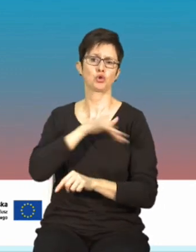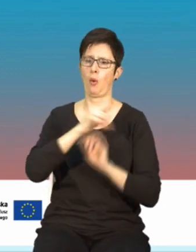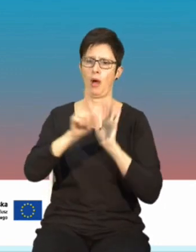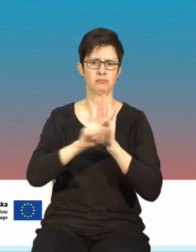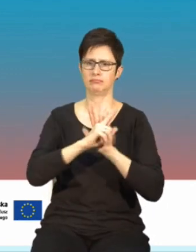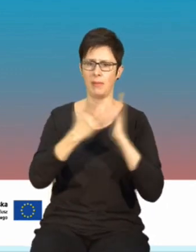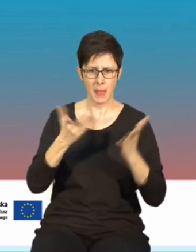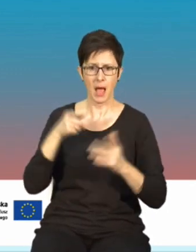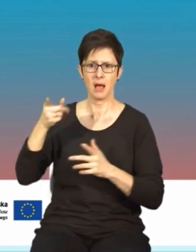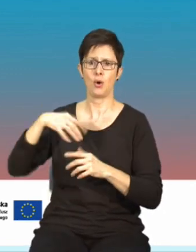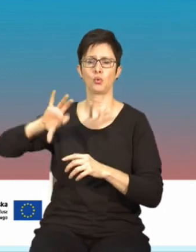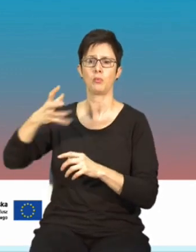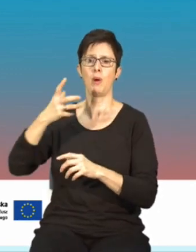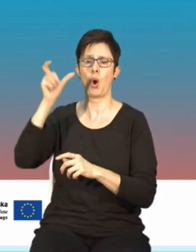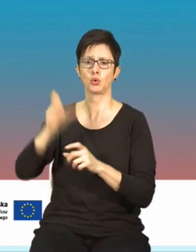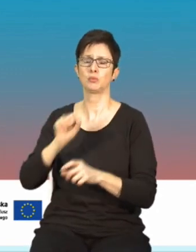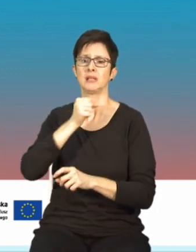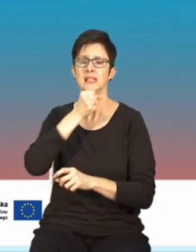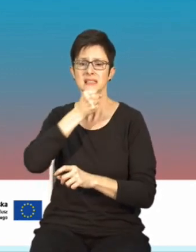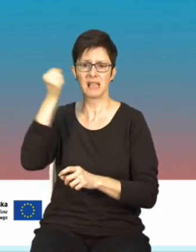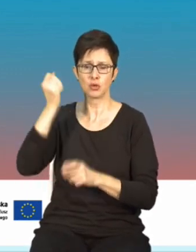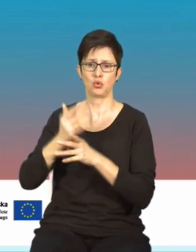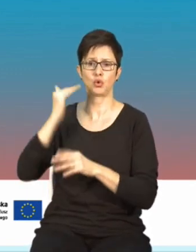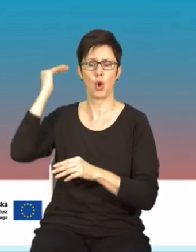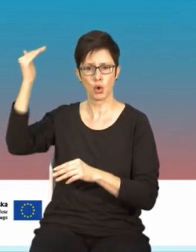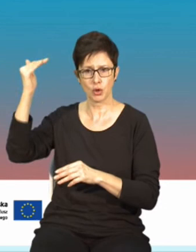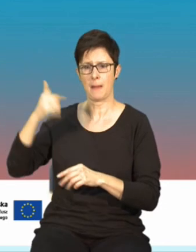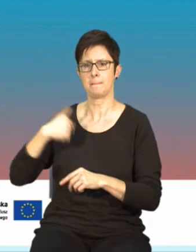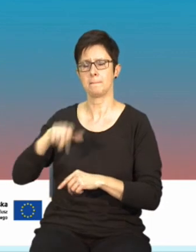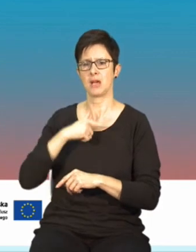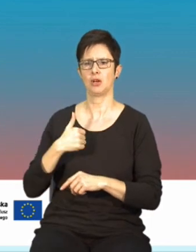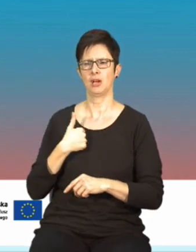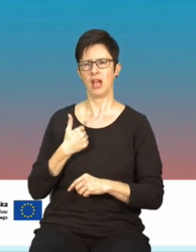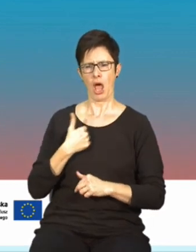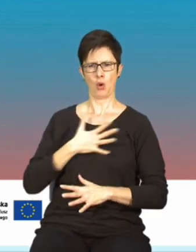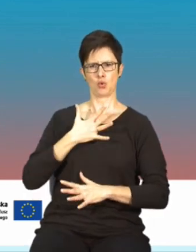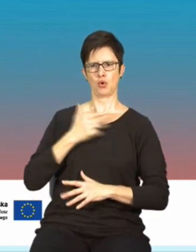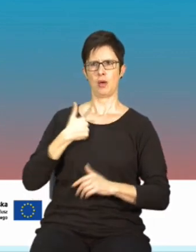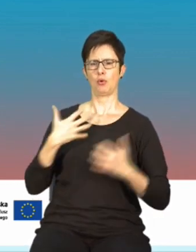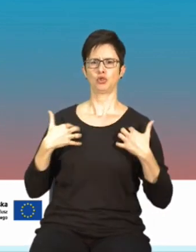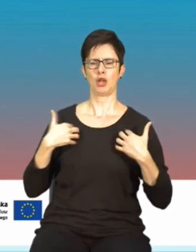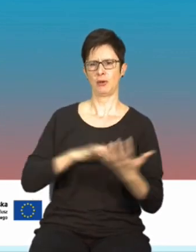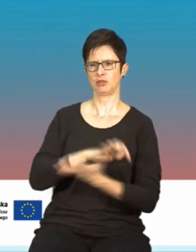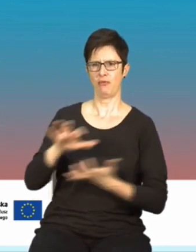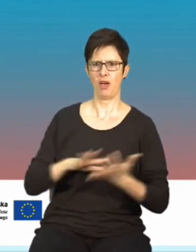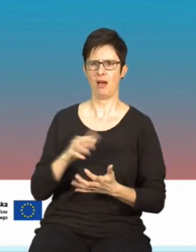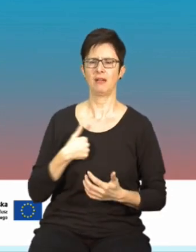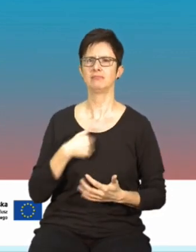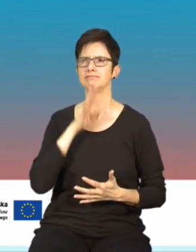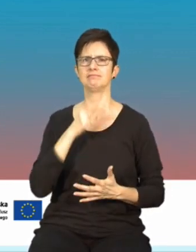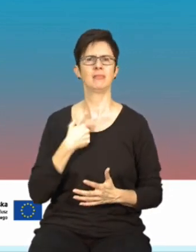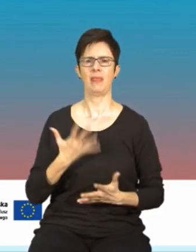osobach dorosłych. W ogóle ja mam takie wrażenie, że często żyjemy w takim świecie, że w ogóle nie zdajemy sobie sprawy,